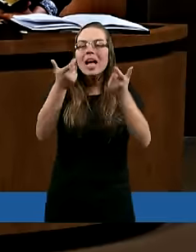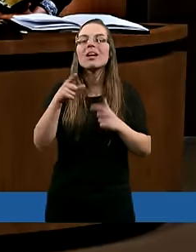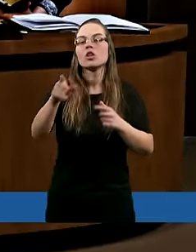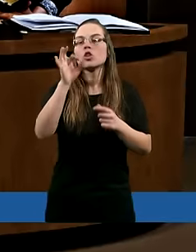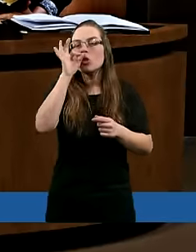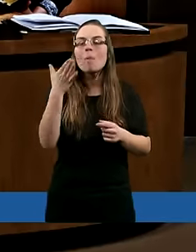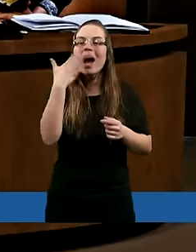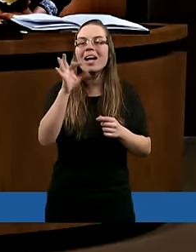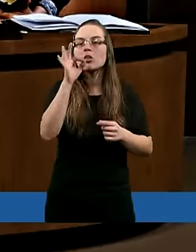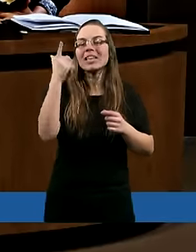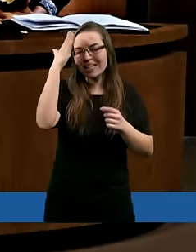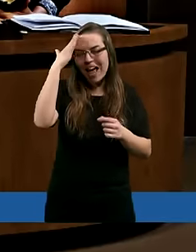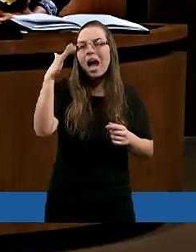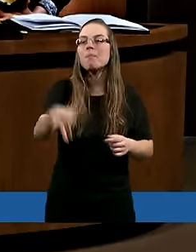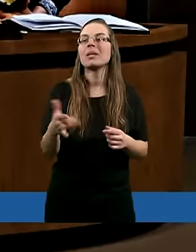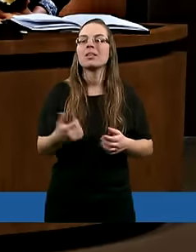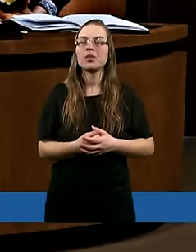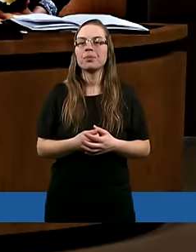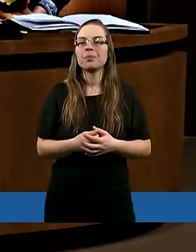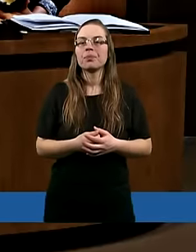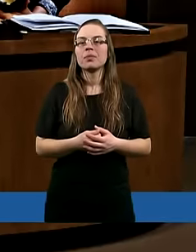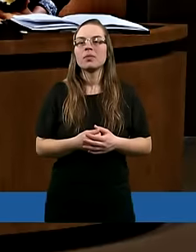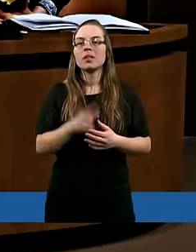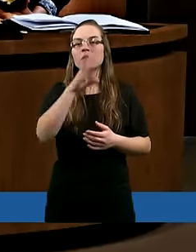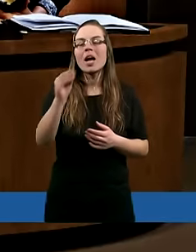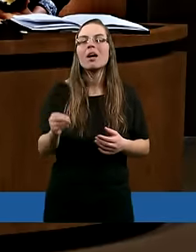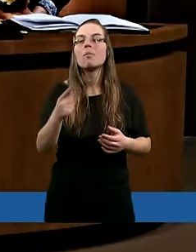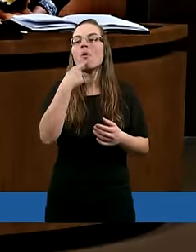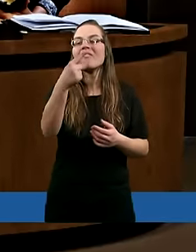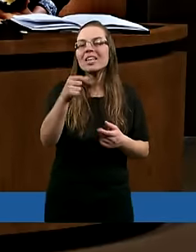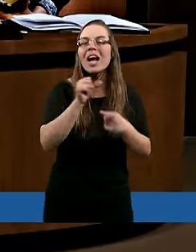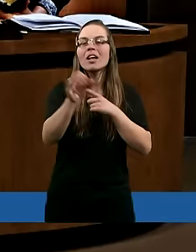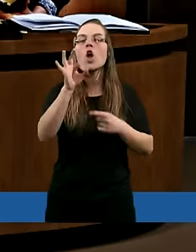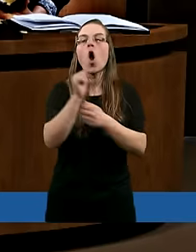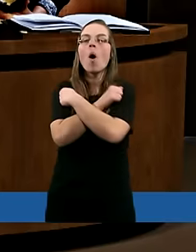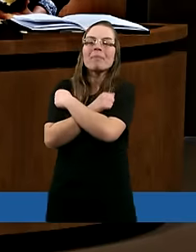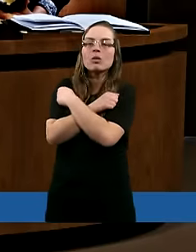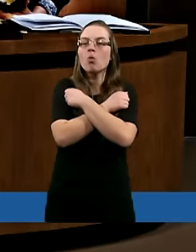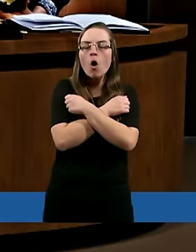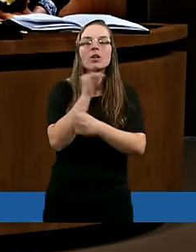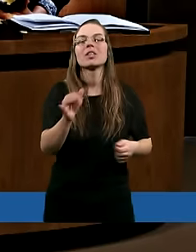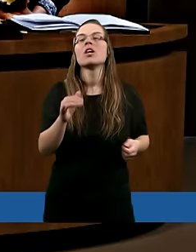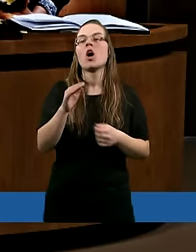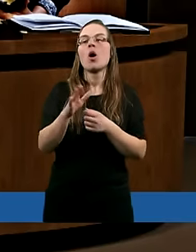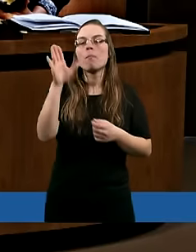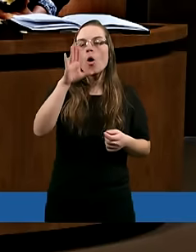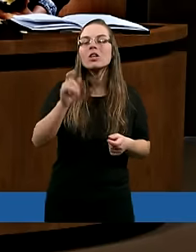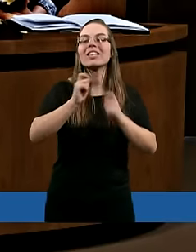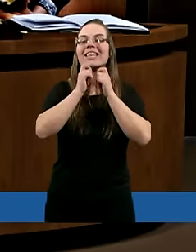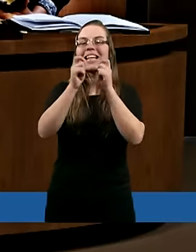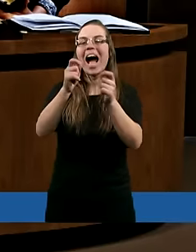który bardzo dobrze chyba wszyscy znamy, że jest powiedziane o miłości boski